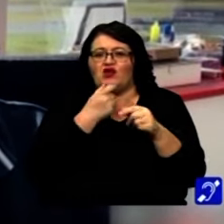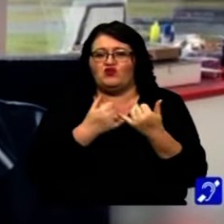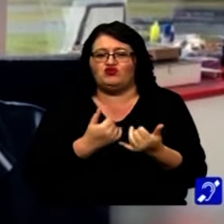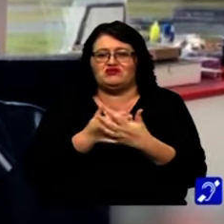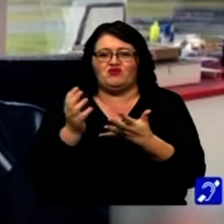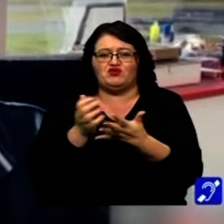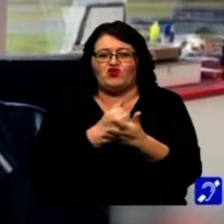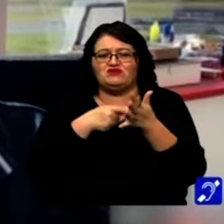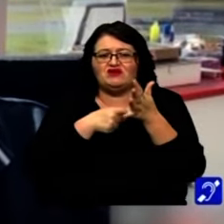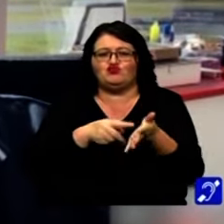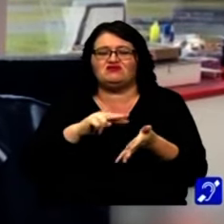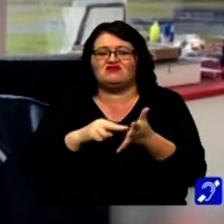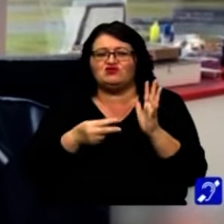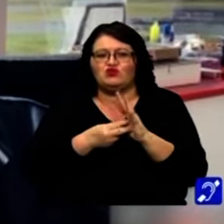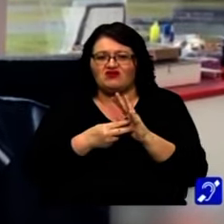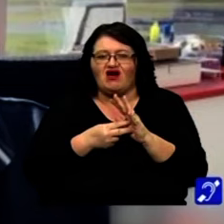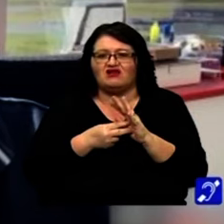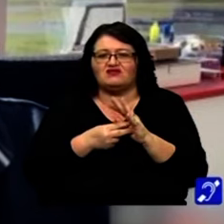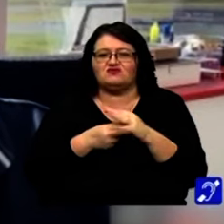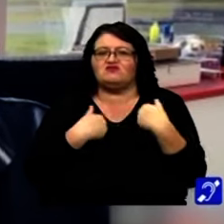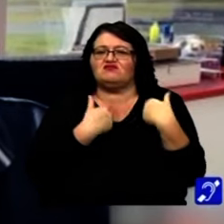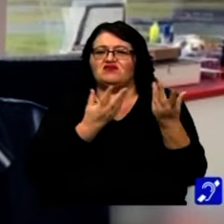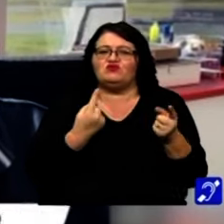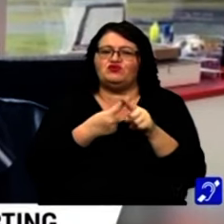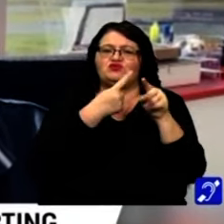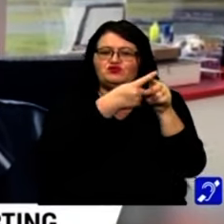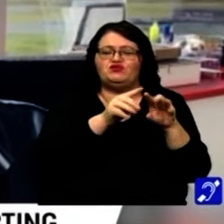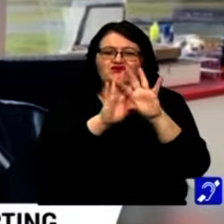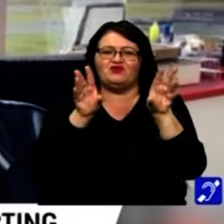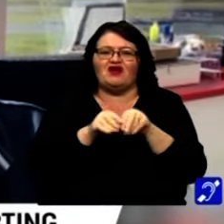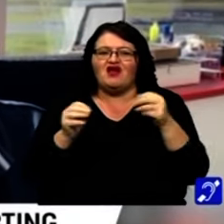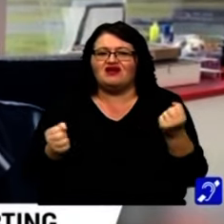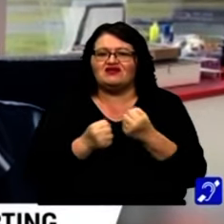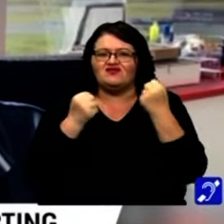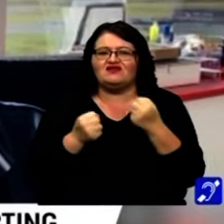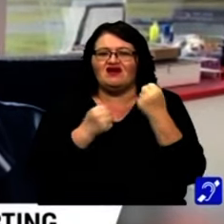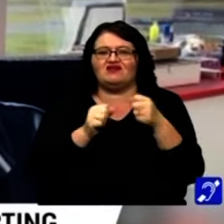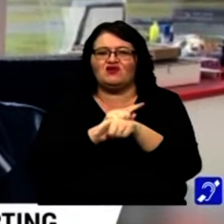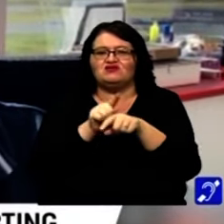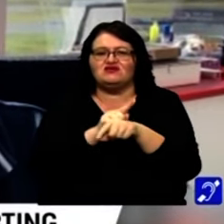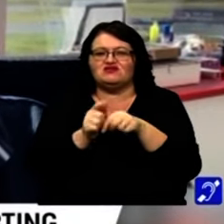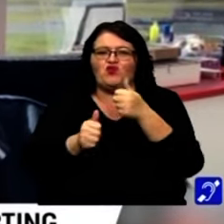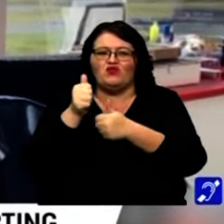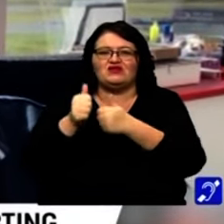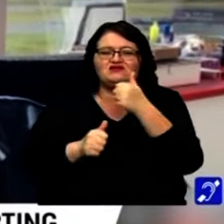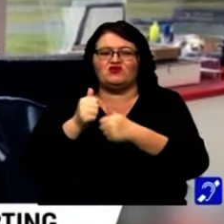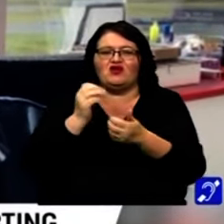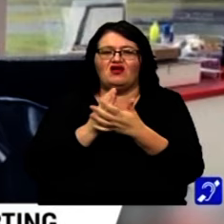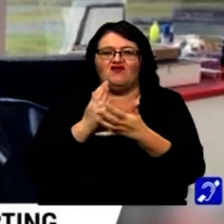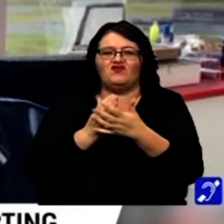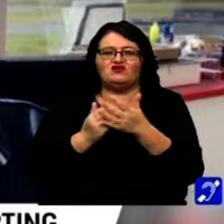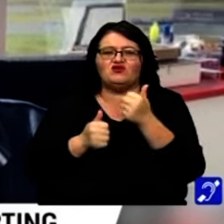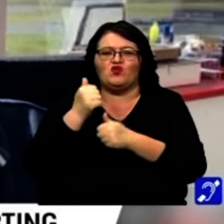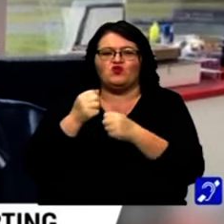pentru a obține acest rezultat. Îi încoronează activitatea de un sezon competițional. A fost o